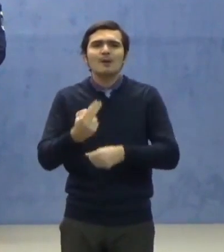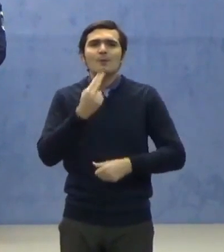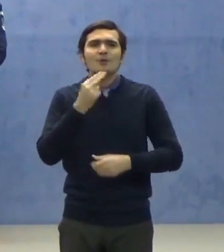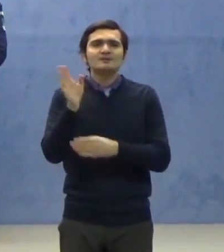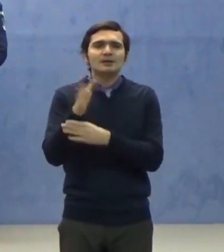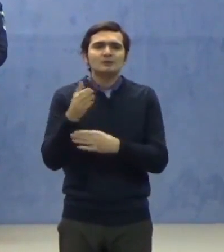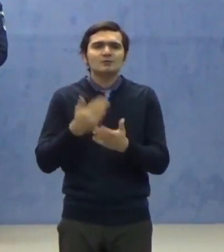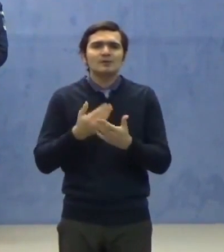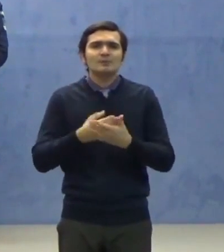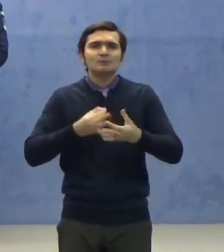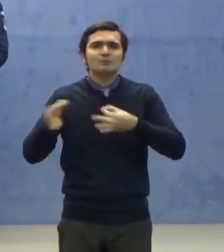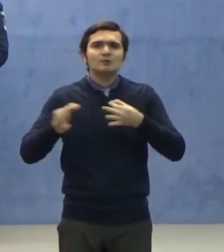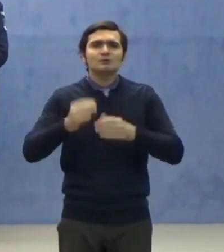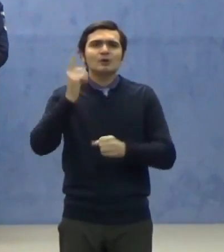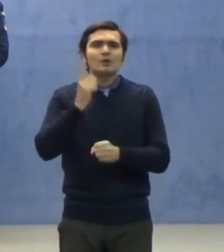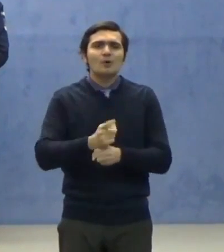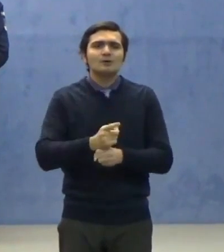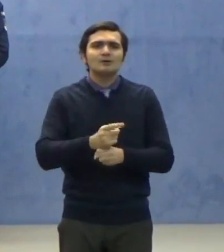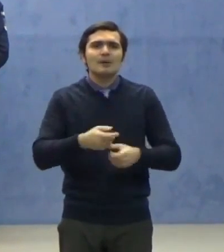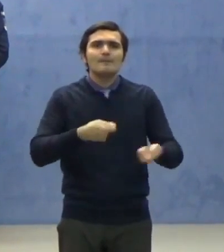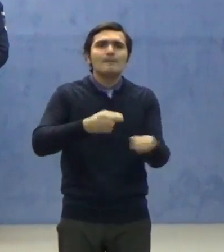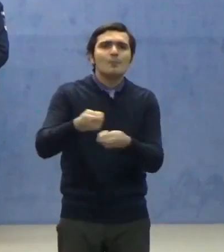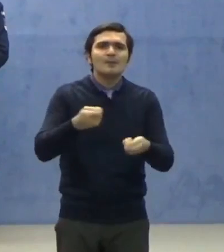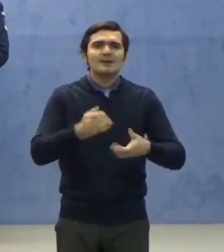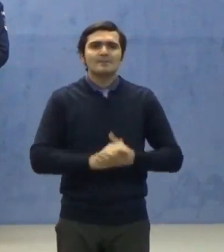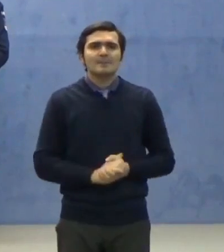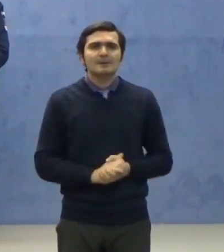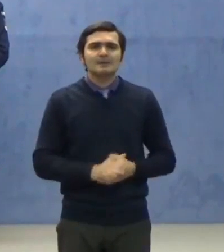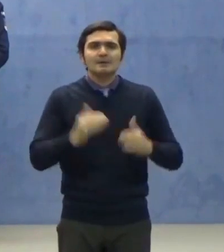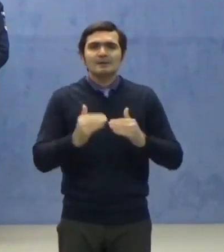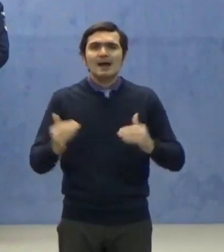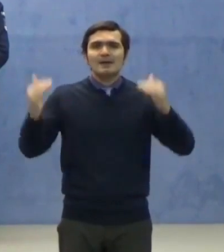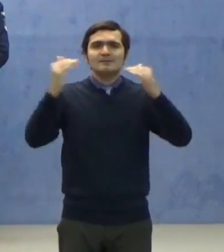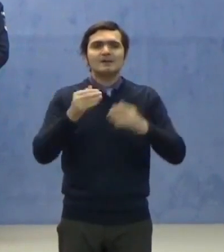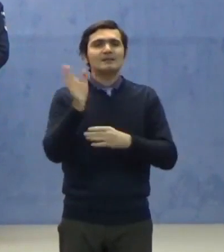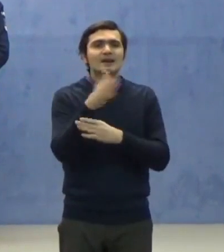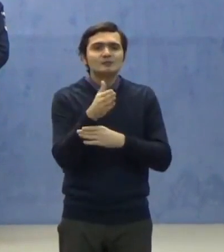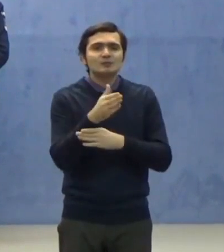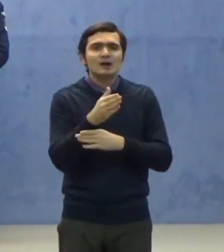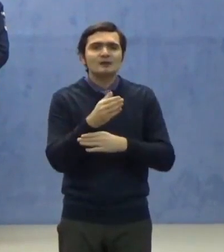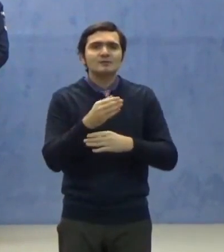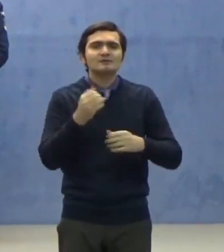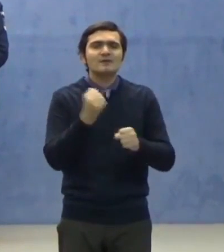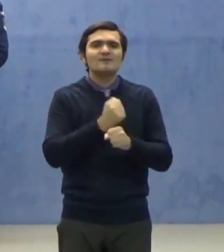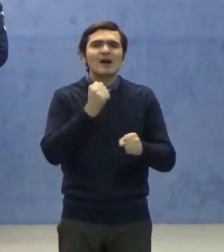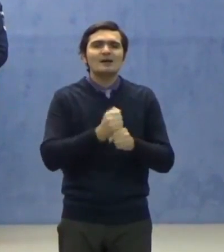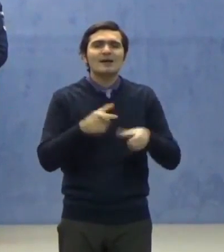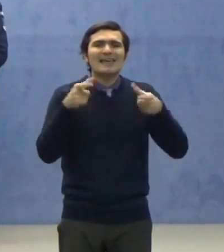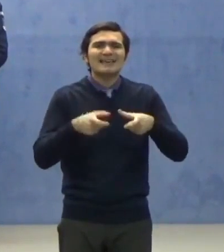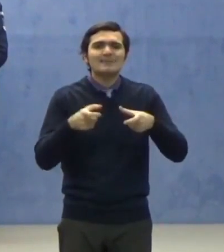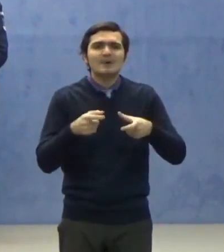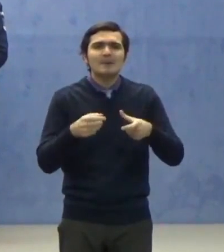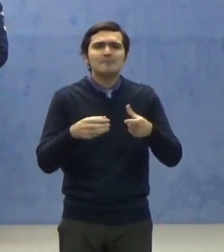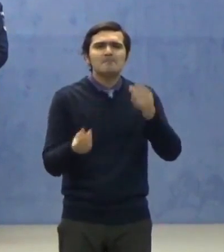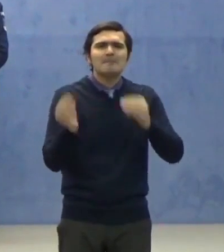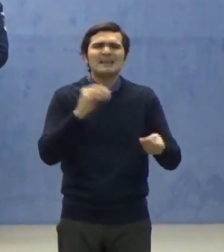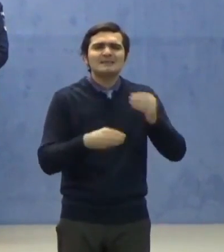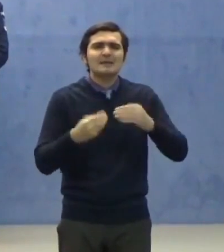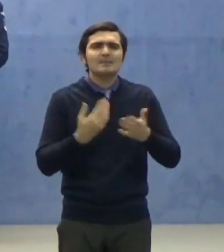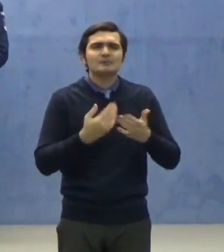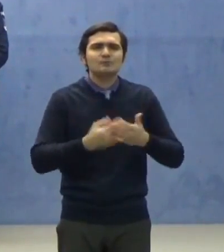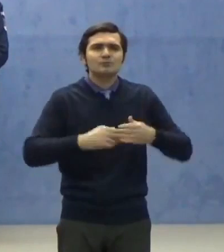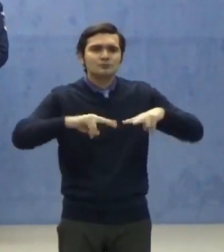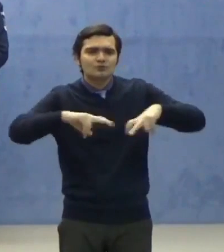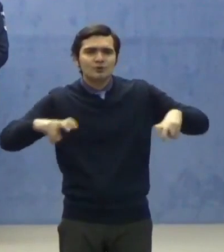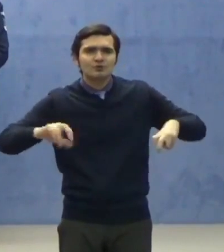publică. La nivel național, sunt constituite echipe mixte de cercetare și documentare și